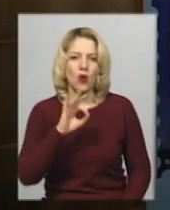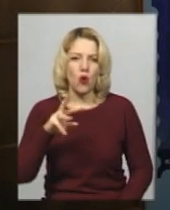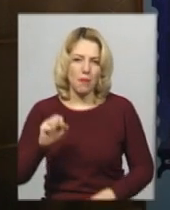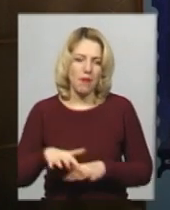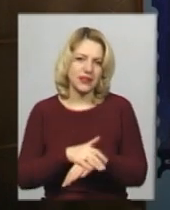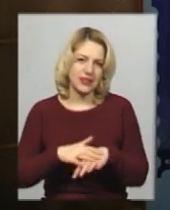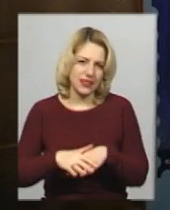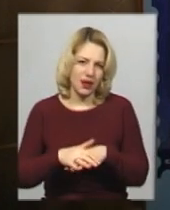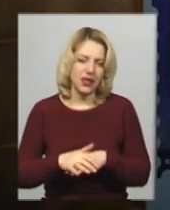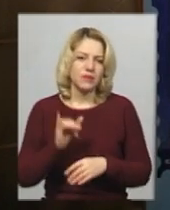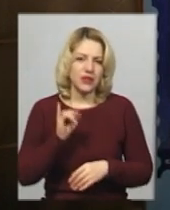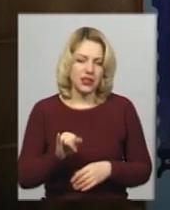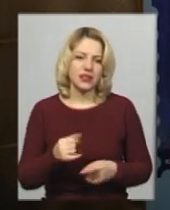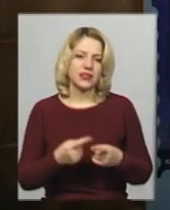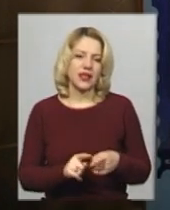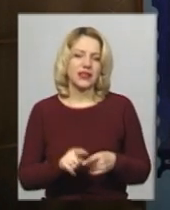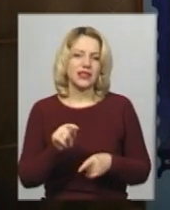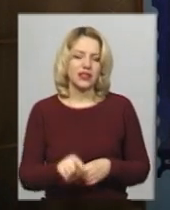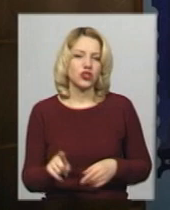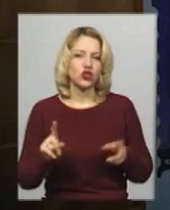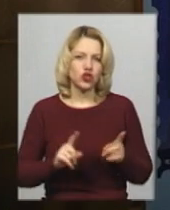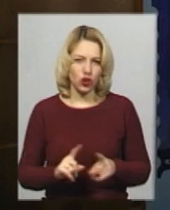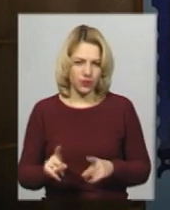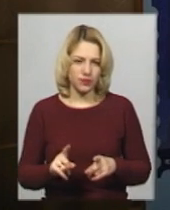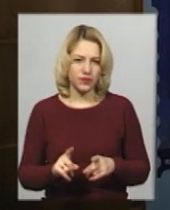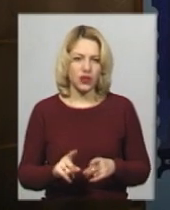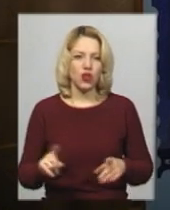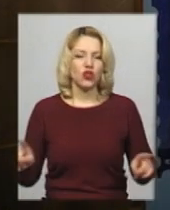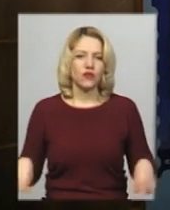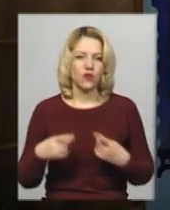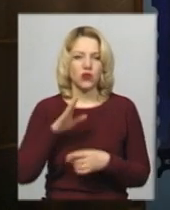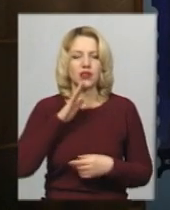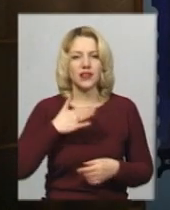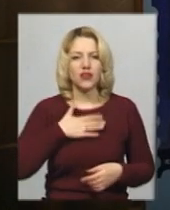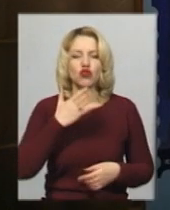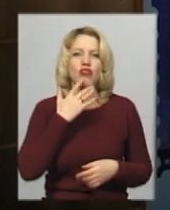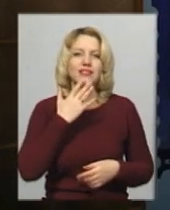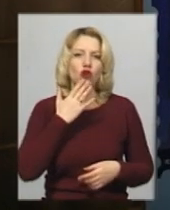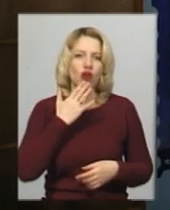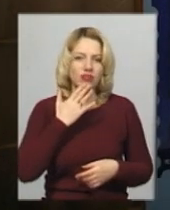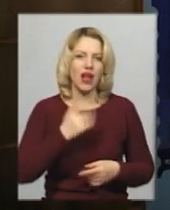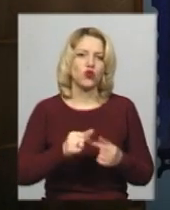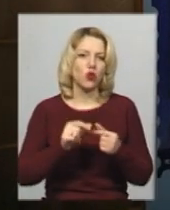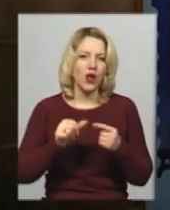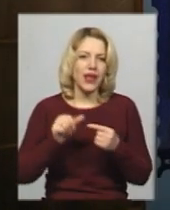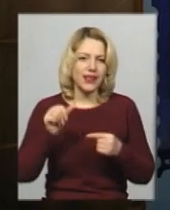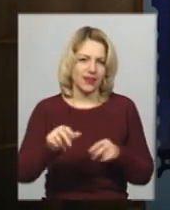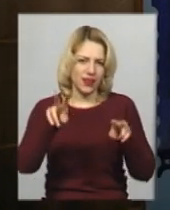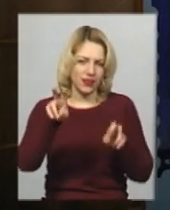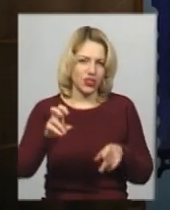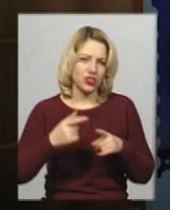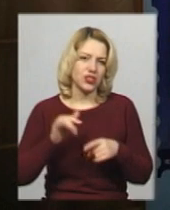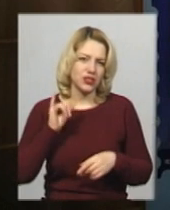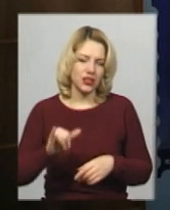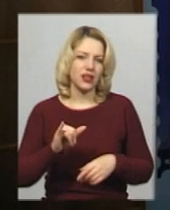масою. Це те, що творить нашу національну ідентичність, тому що без цього